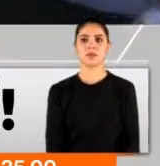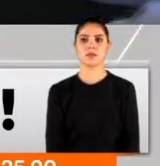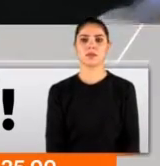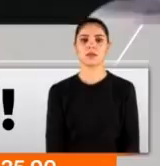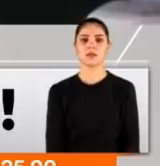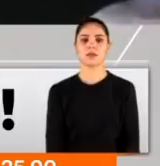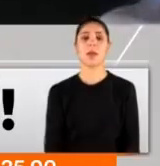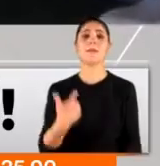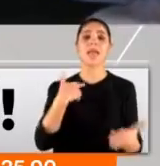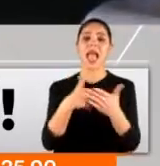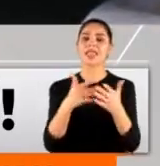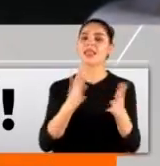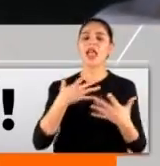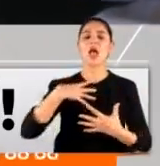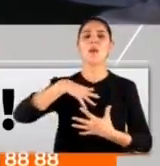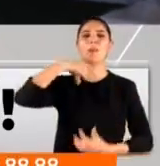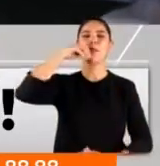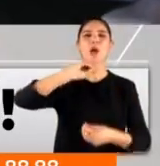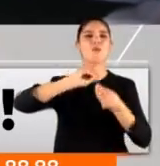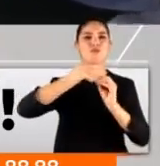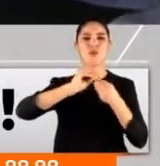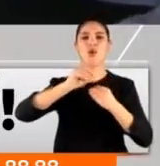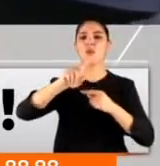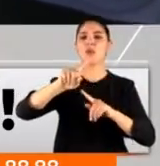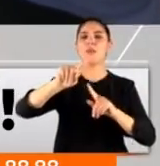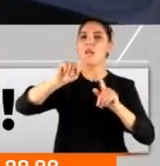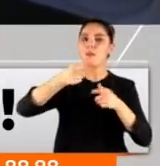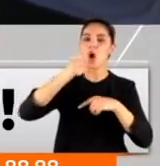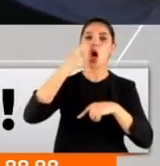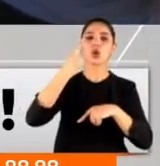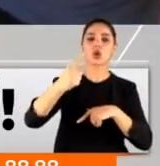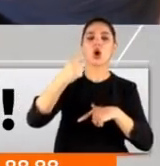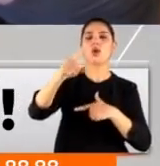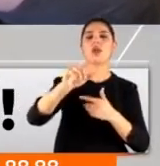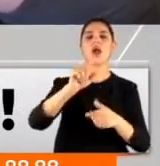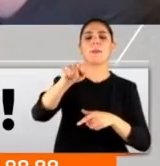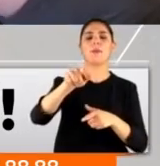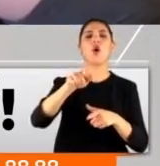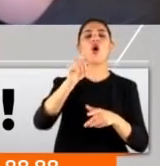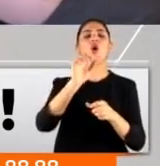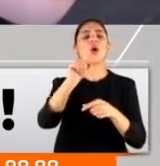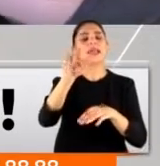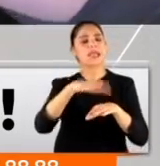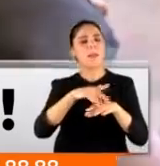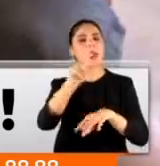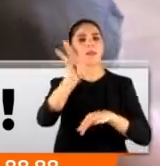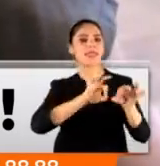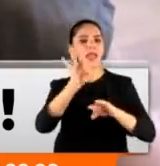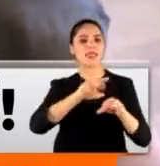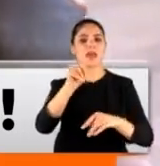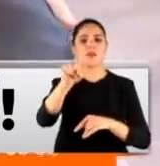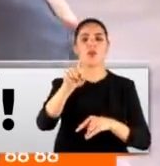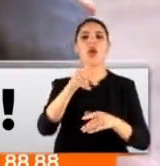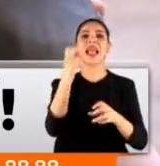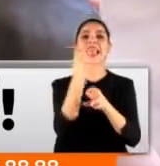Amacımız kas ve eski el sistemi sorunlarına yönelik tanı ve tedavi ardından da önleyici yaklaşımlarla uygulanan bir tedavi metodu. Kemik